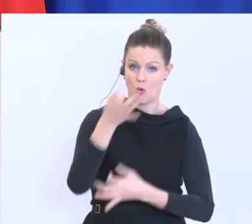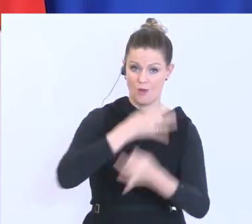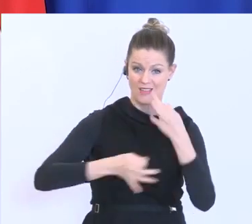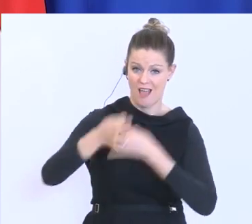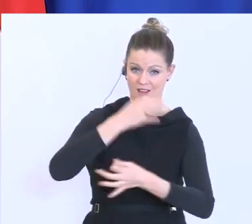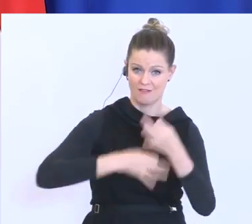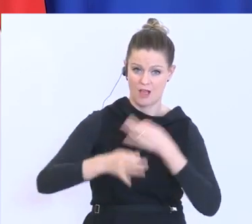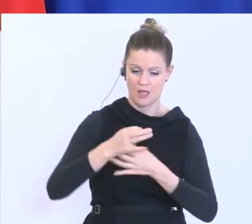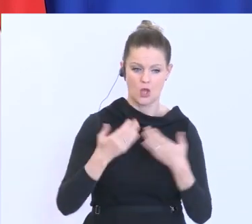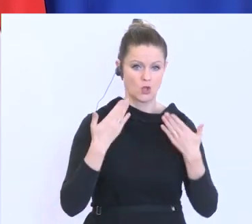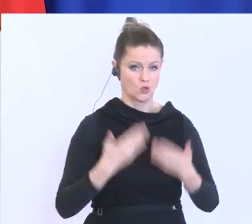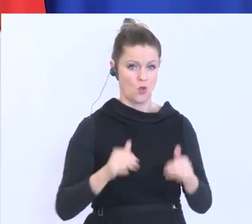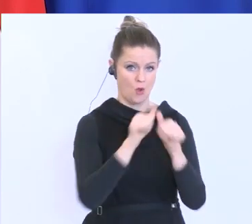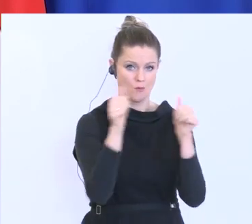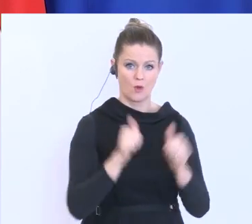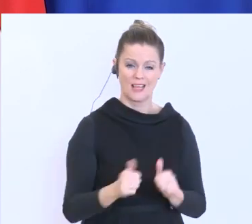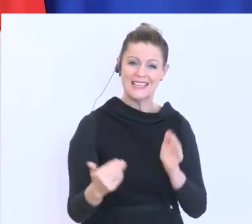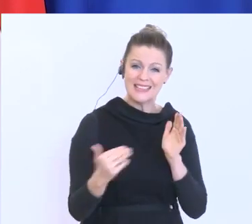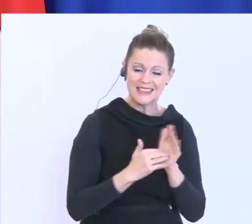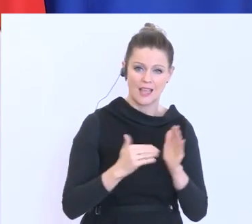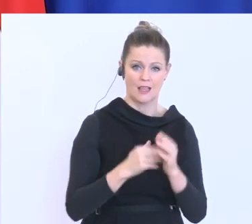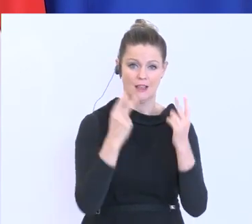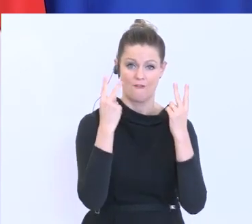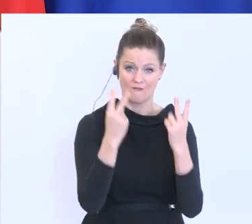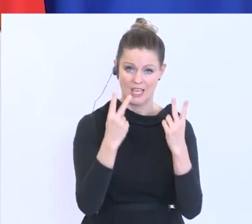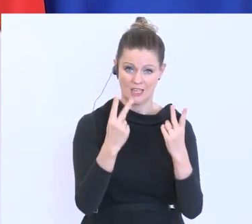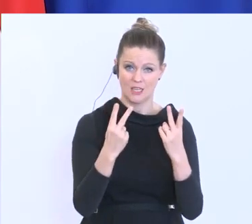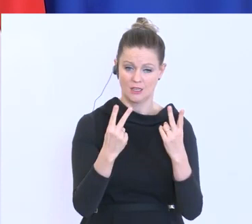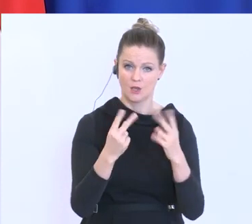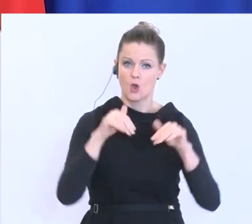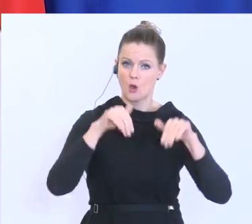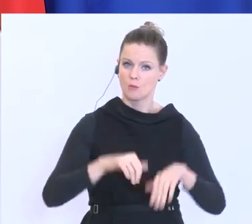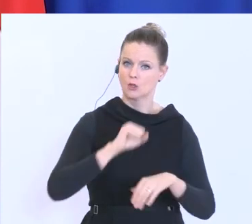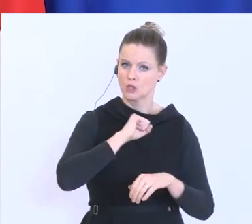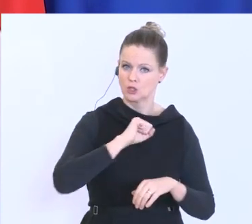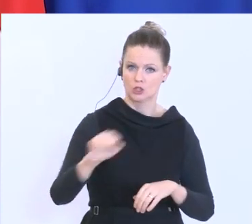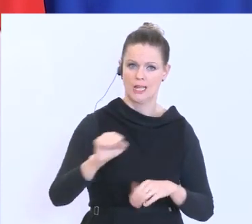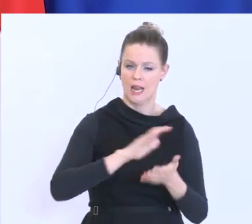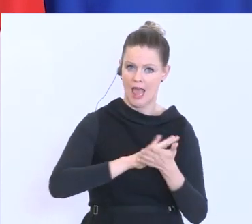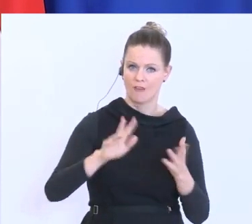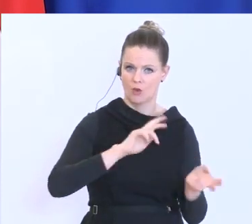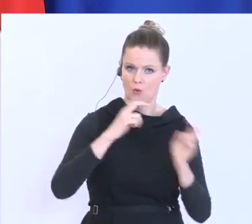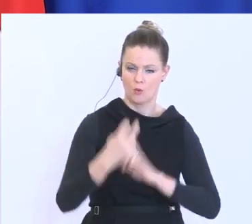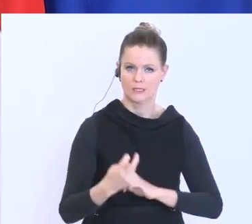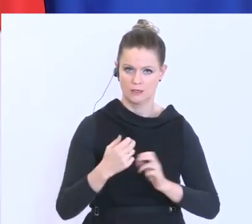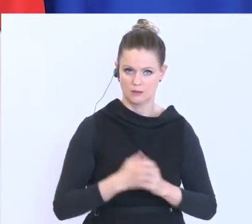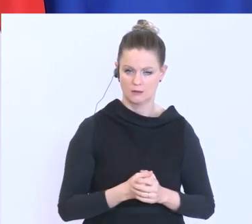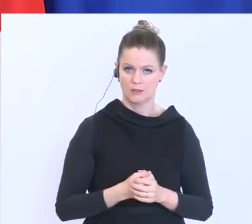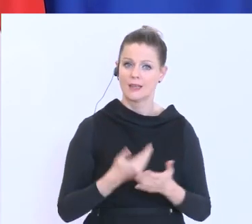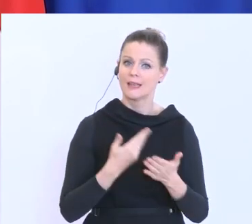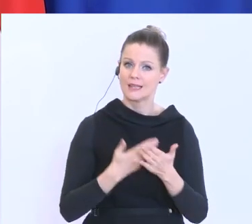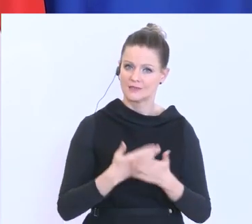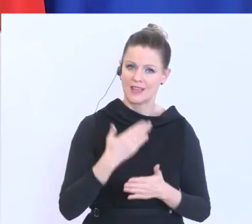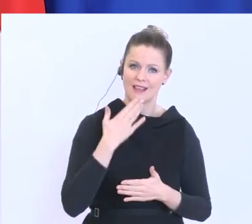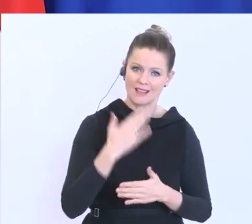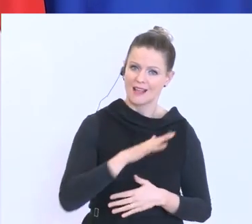Modell jetzt so dringend und wichtig ist und vor allem schnell und unbürokratisch umgesetzt werden muss. An dieser Stelle